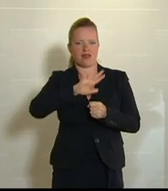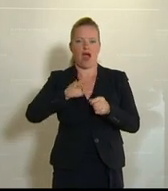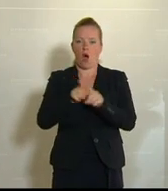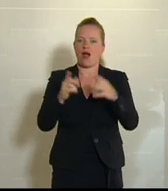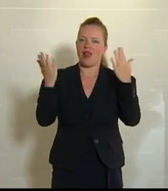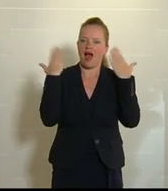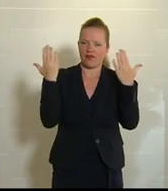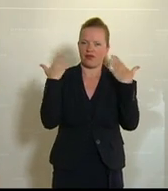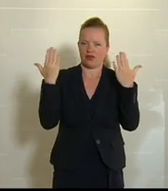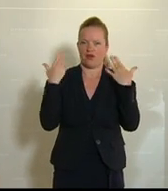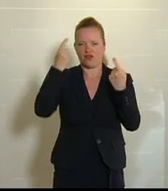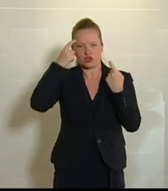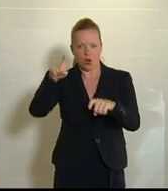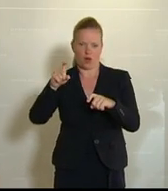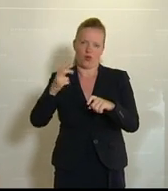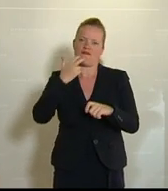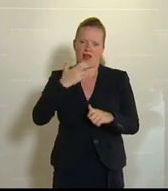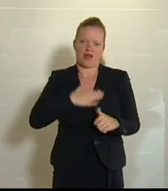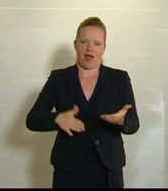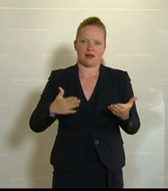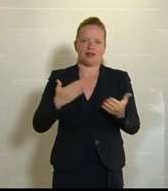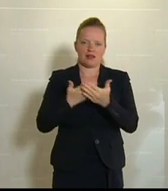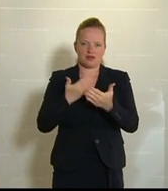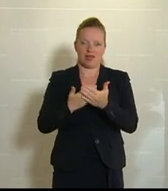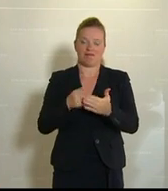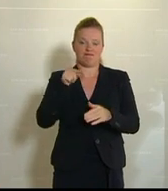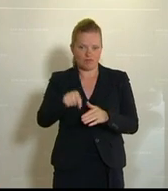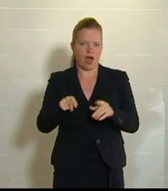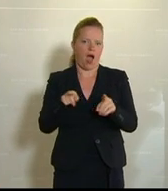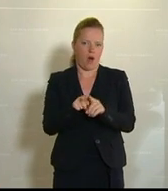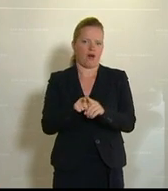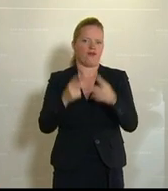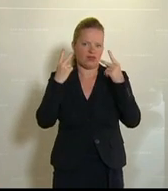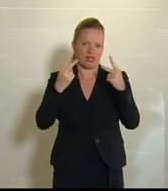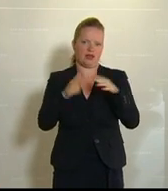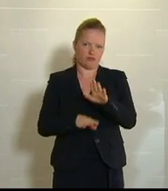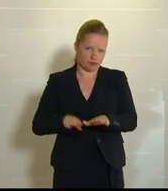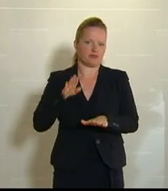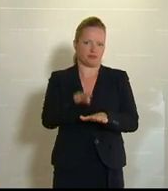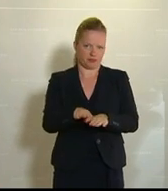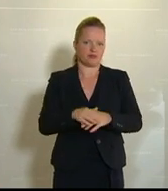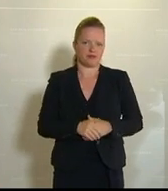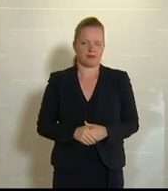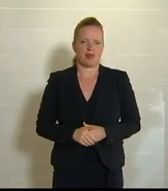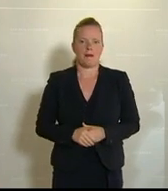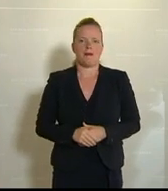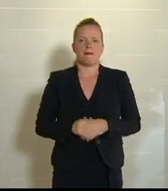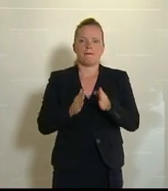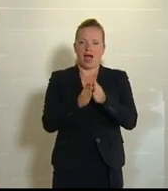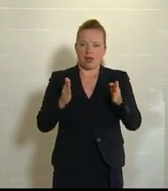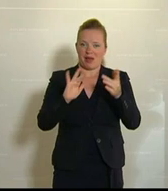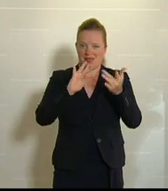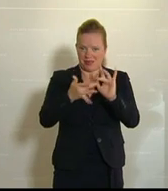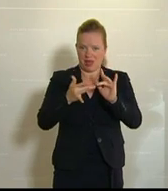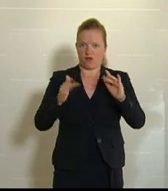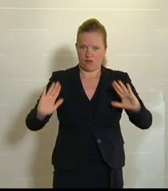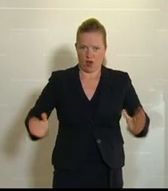ländlichen Raum stellen. All das wird eben auch einen Beitrag dazu leisten. Für uns ist vor allem auch die Breitbandförderung von